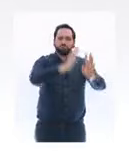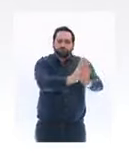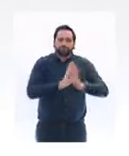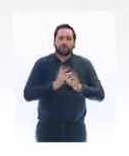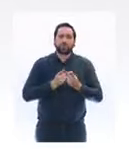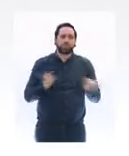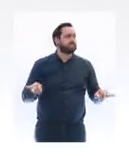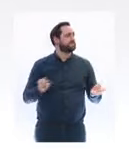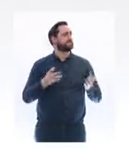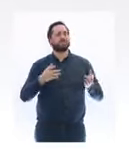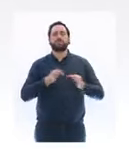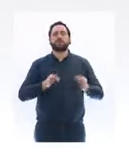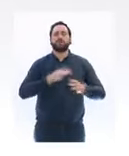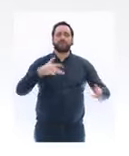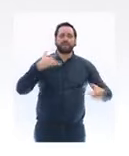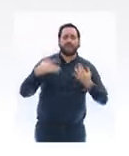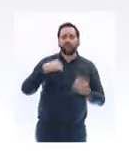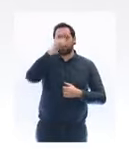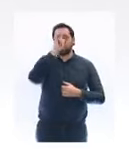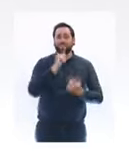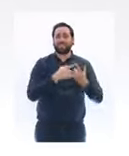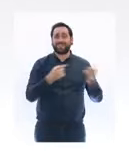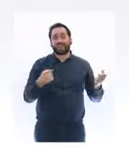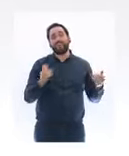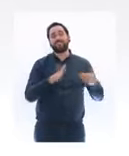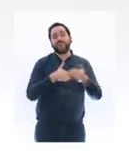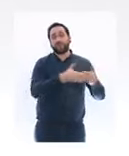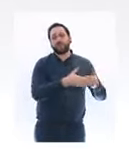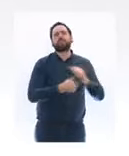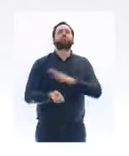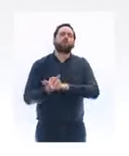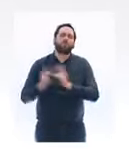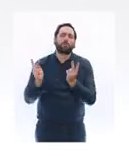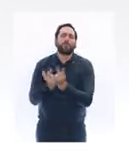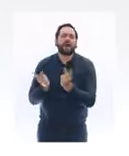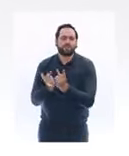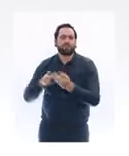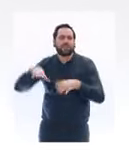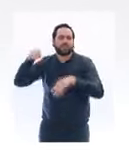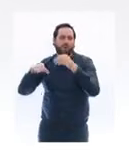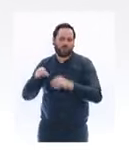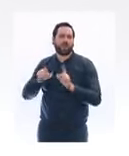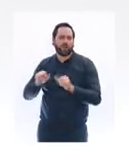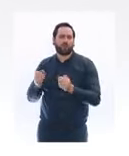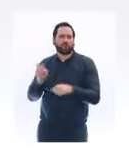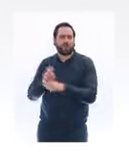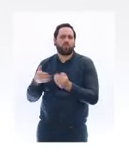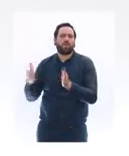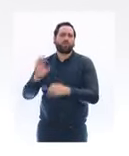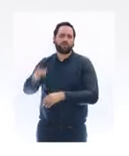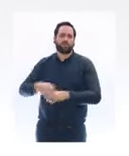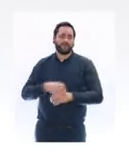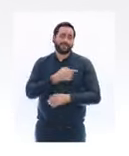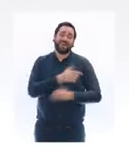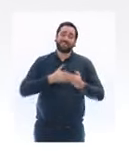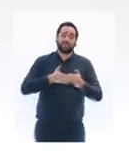spectacle, musée, à part les parcs patrimoniaux. C'est une décision très difficile, mais indispensable